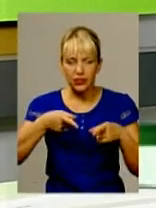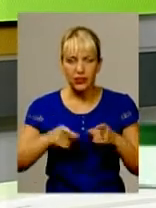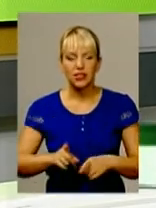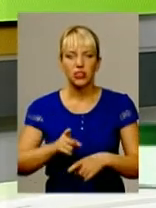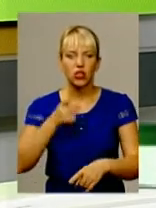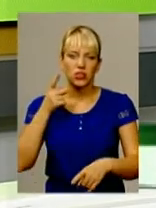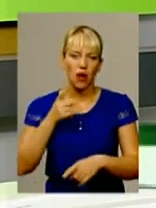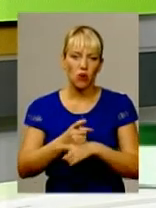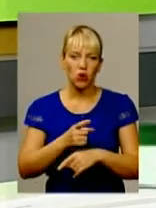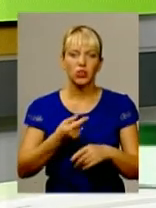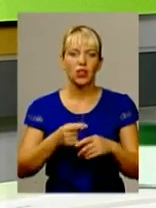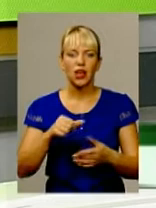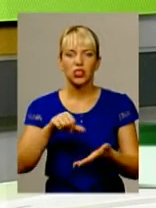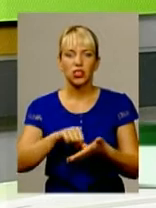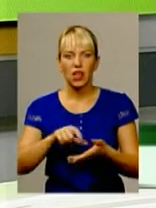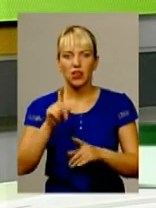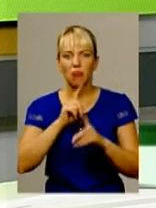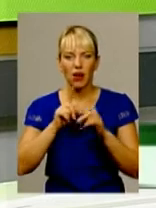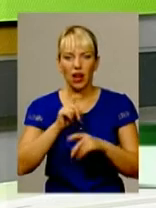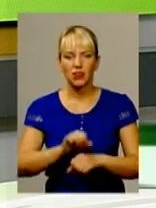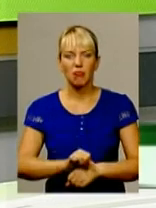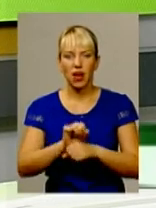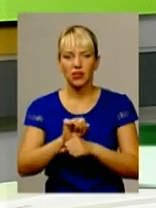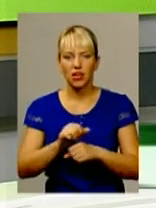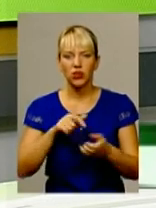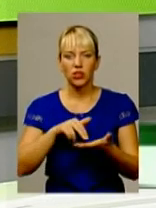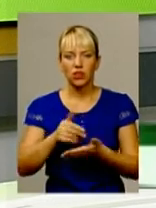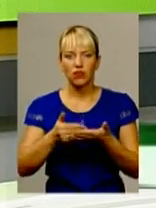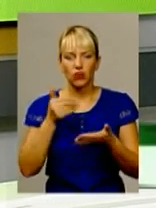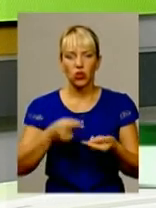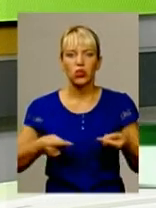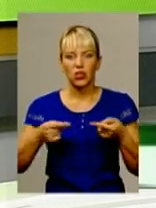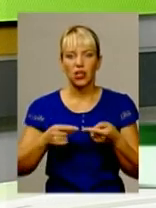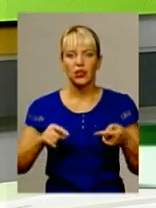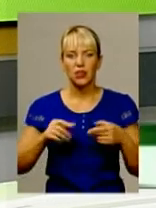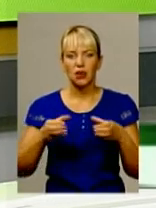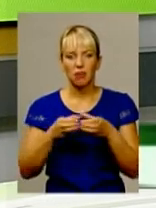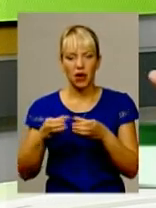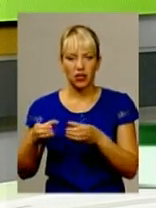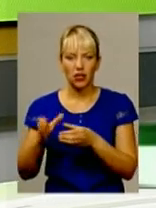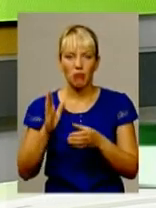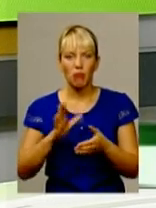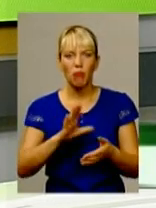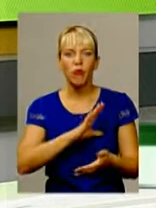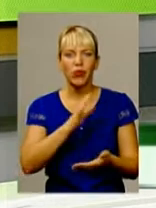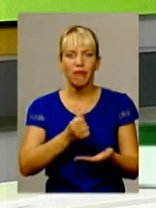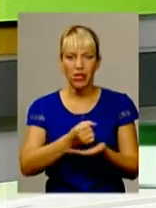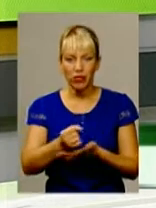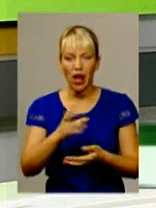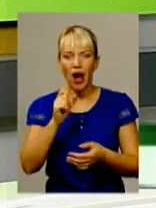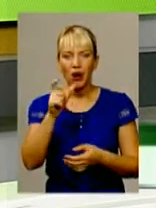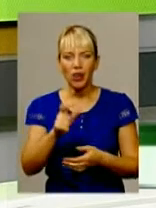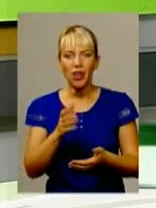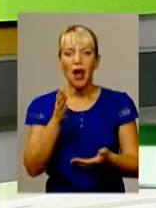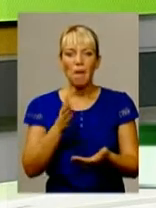членам Ради Майдану йти від конкретних партій. Мови йти, бути виснути. А людина має